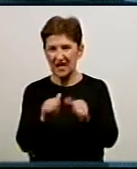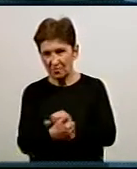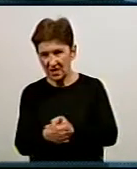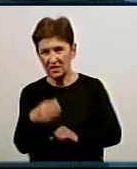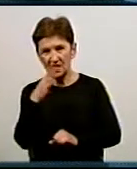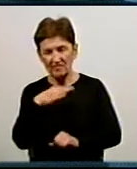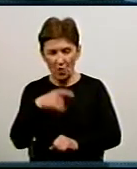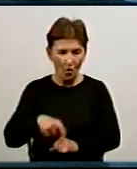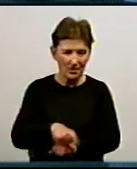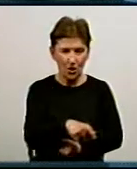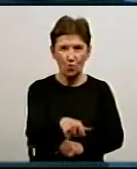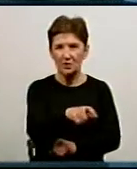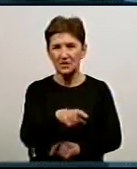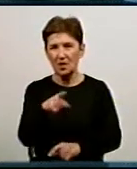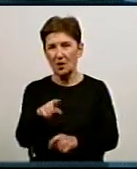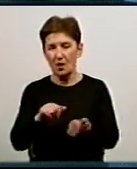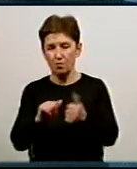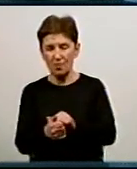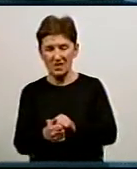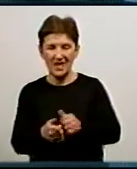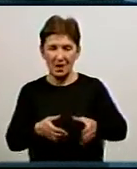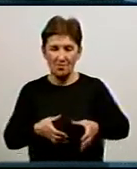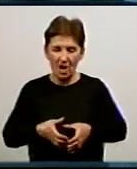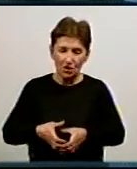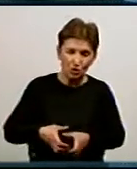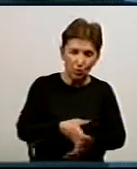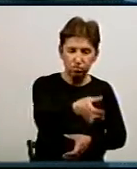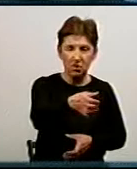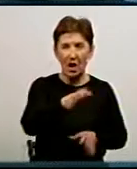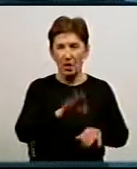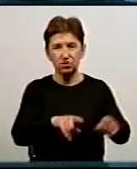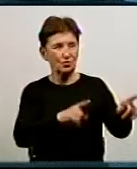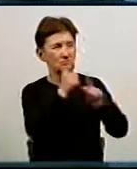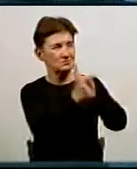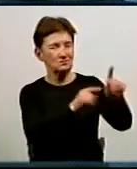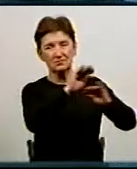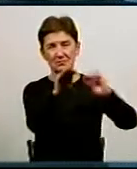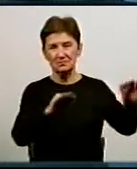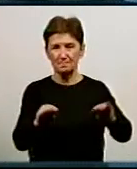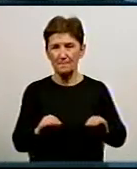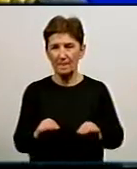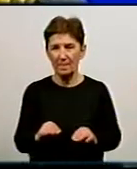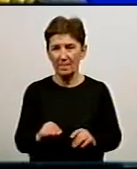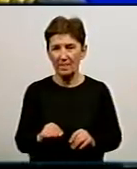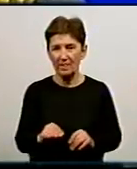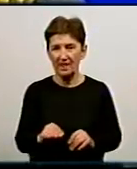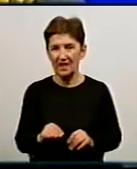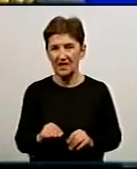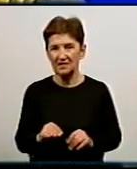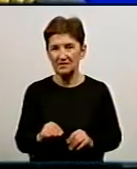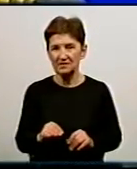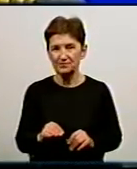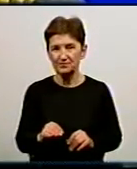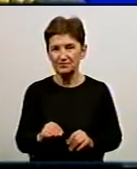щоб не сталося так, що поміняємо труби, а потім вони почнуть реконструкцію. Ні, ми... Чи ці роботи не